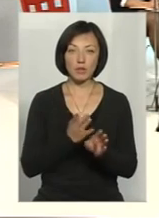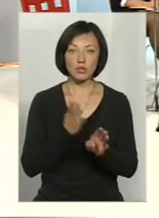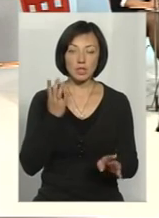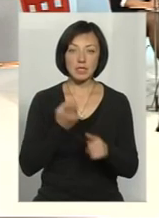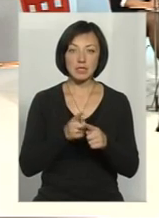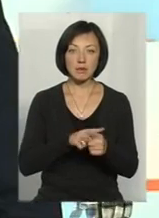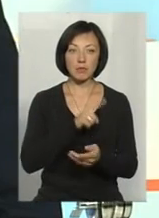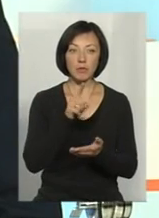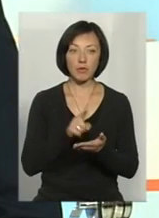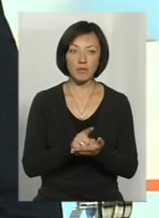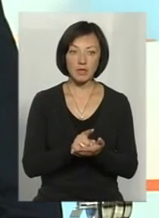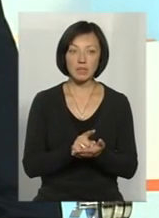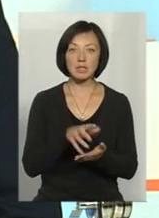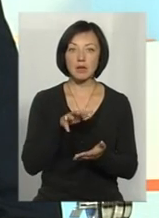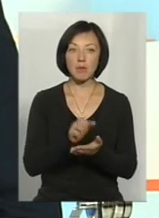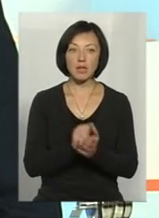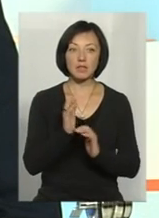повинні займатися фахівці.